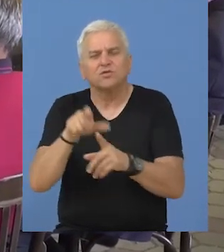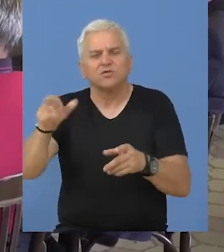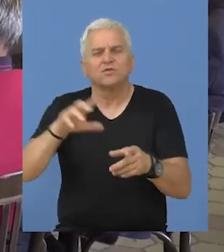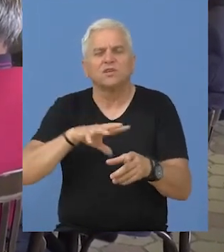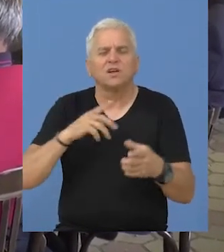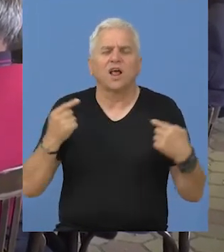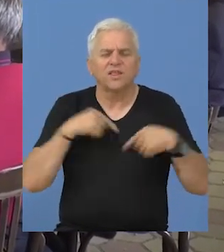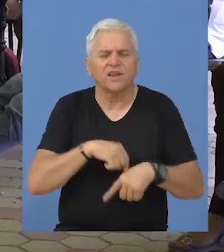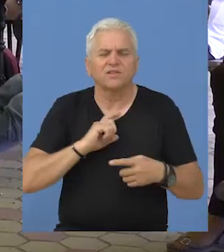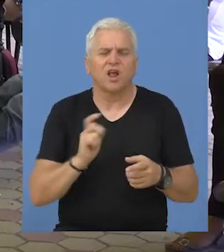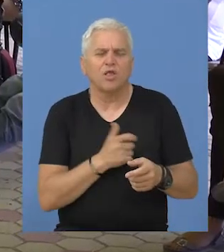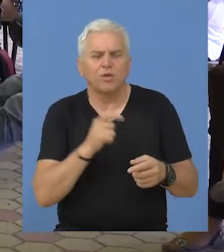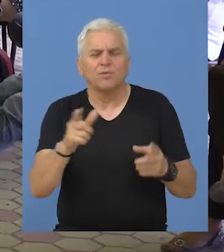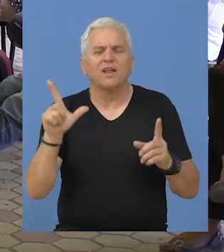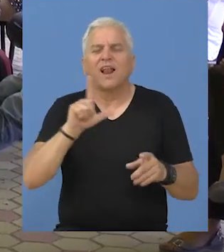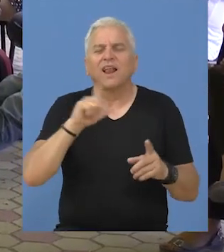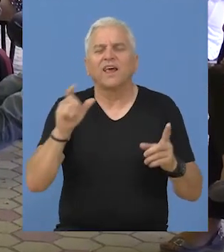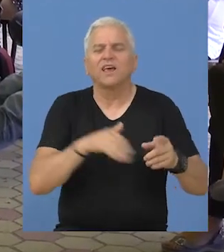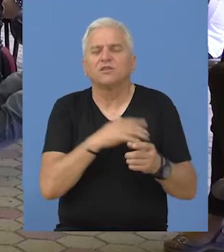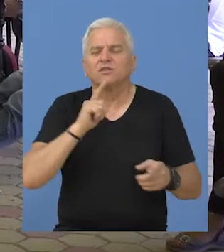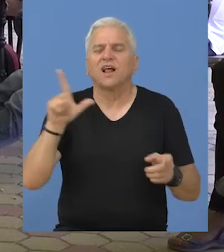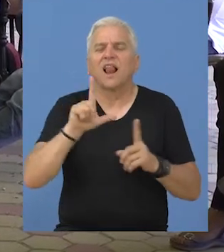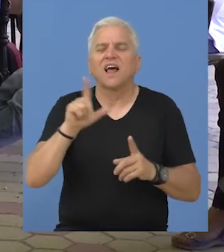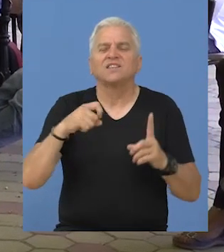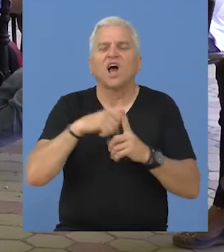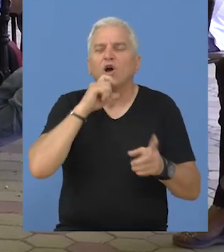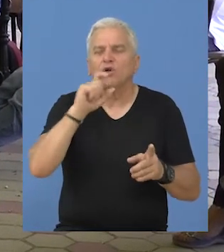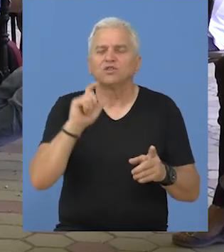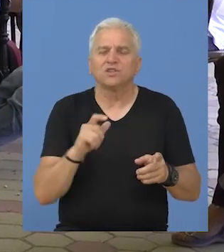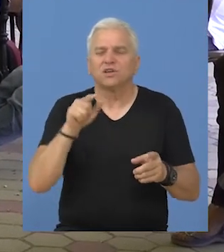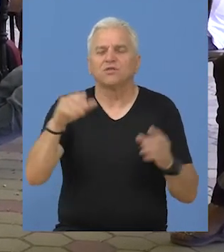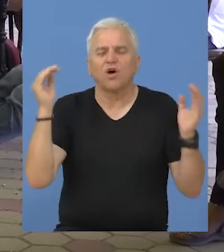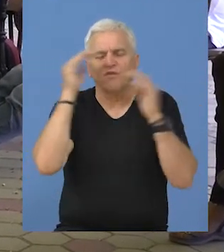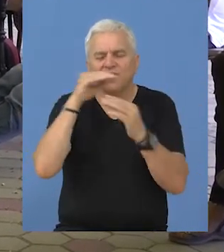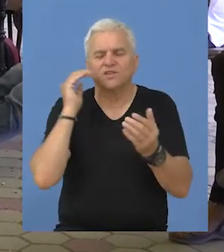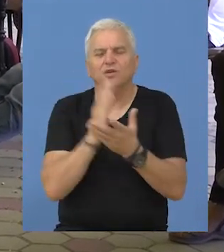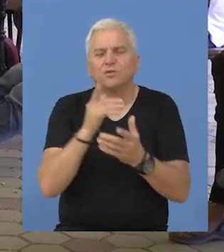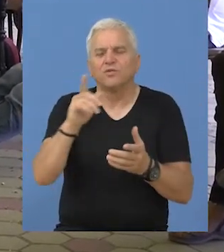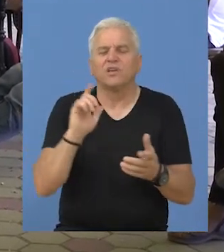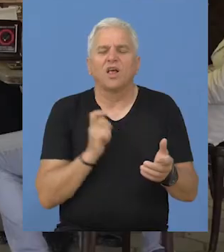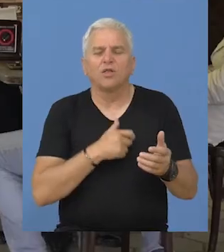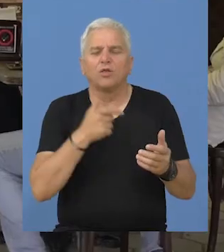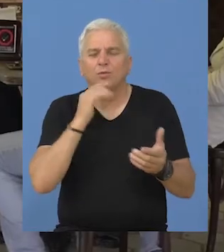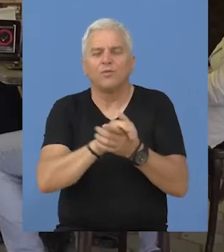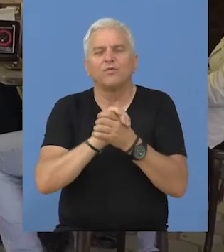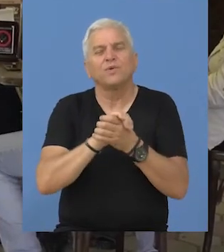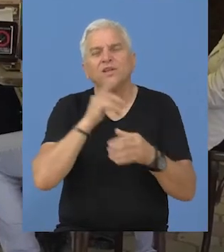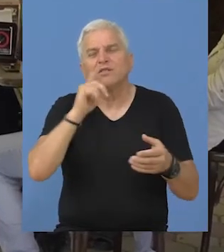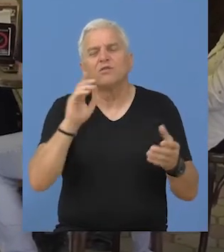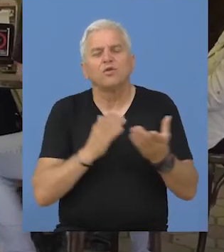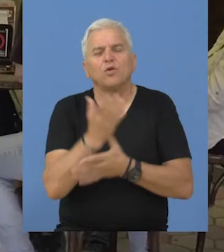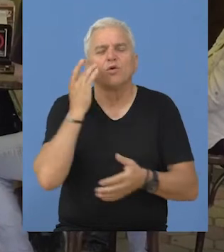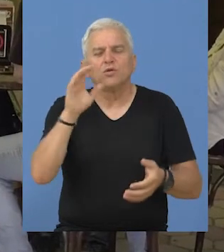sudbina velike, tragične ljubavi Lenke Dunđerski i Laze Kostića. Ovo večer bilo je posvećano ljubavi,